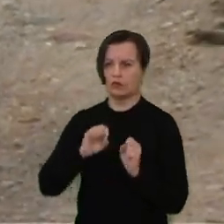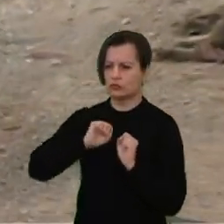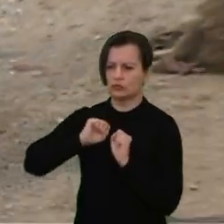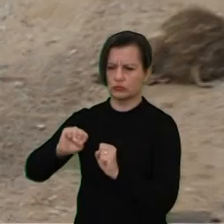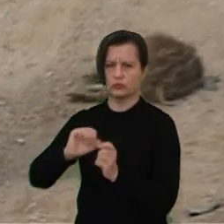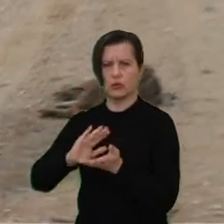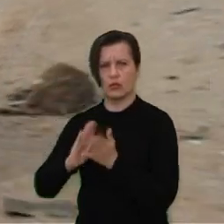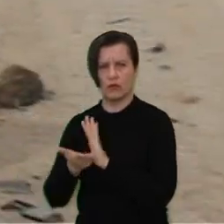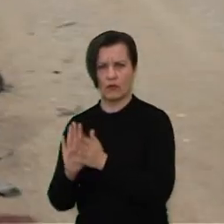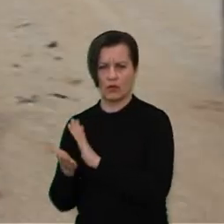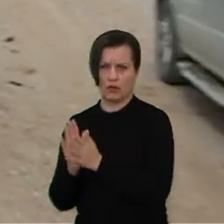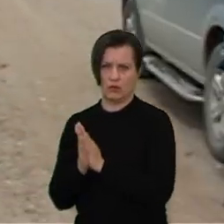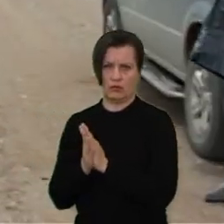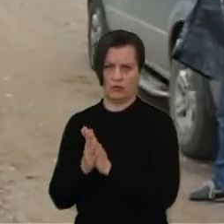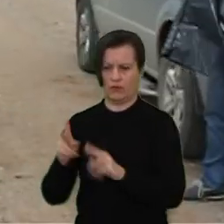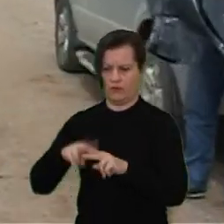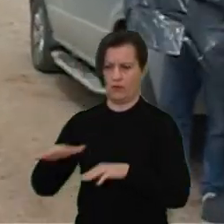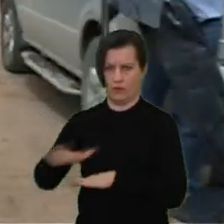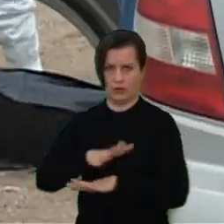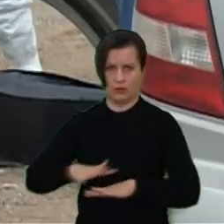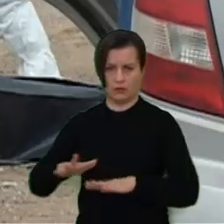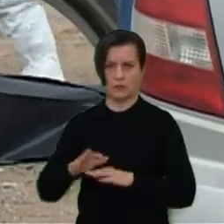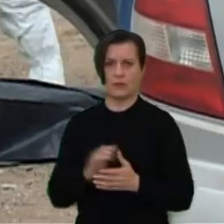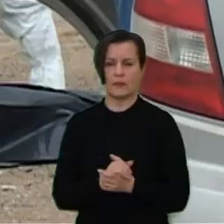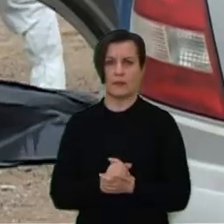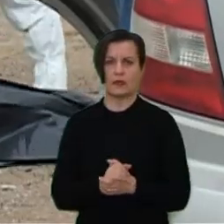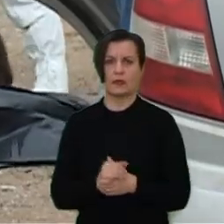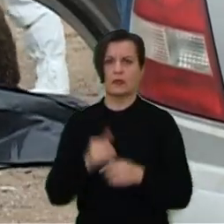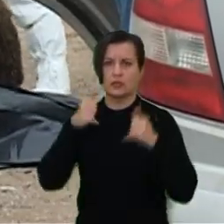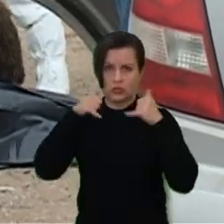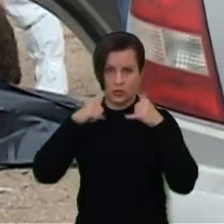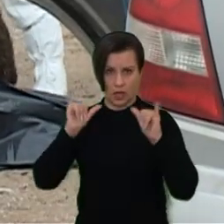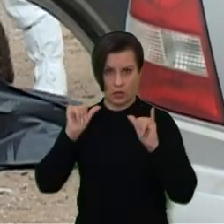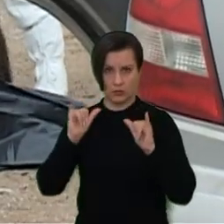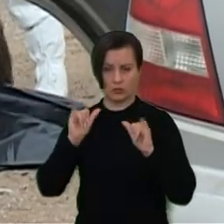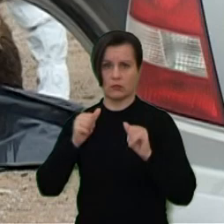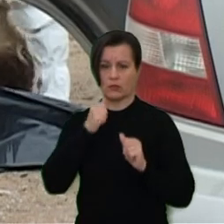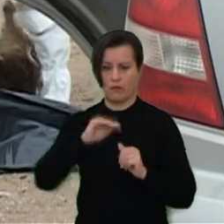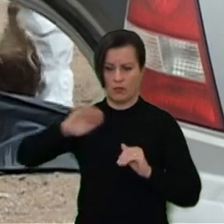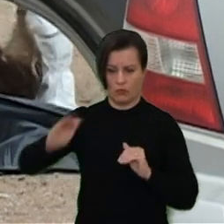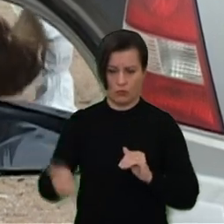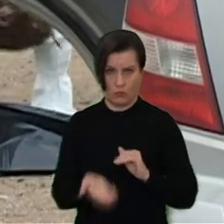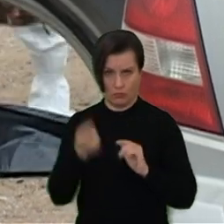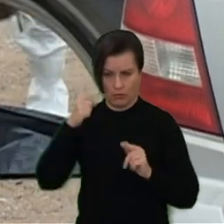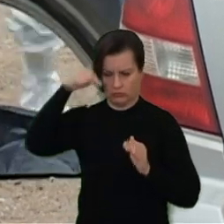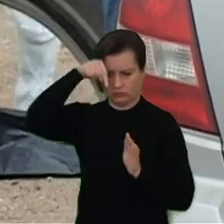žydinio likvidavimo priemonės. Šernų gaišina paprastai užkasama ne